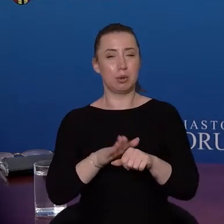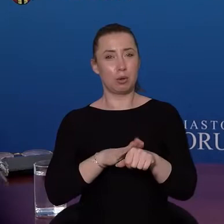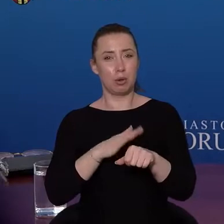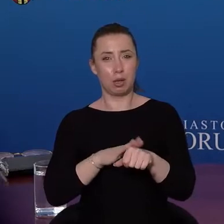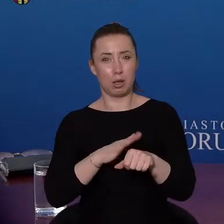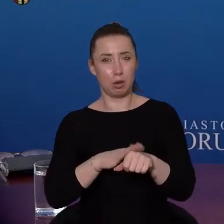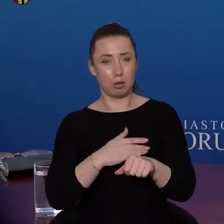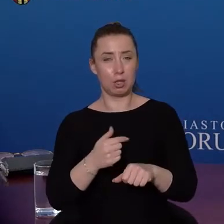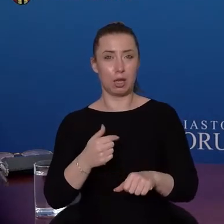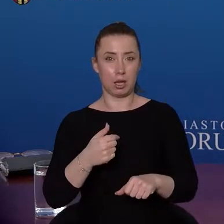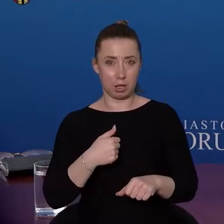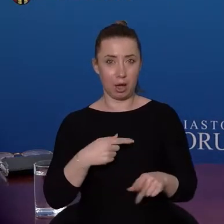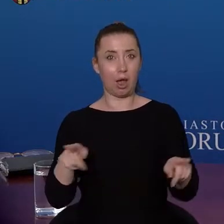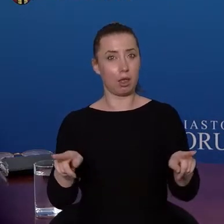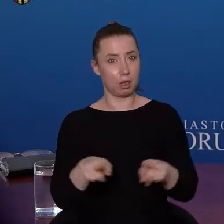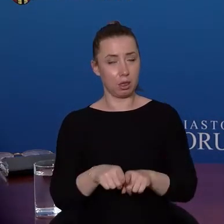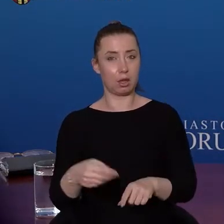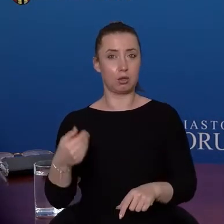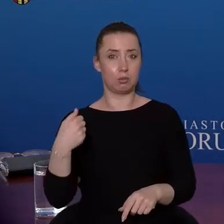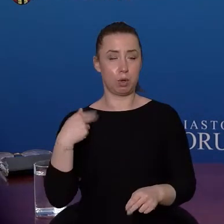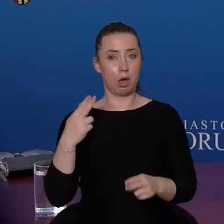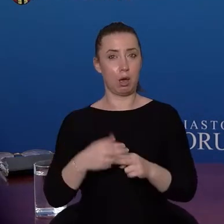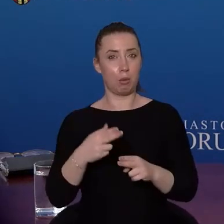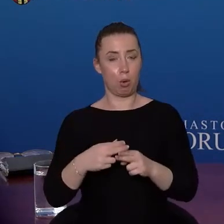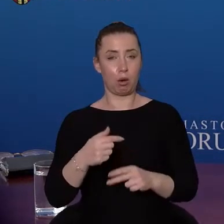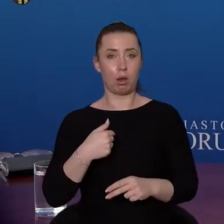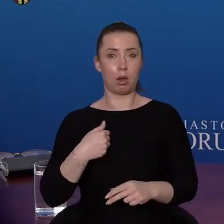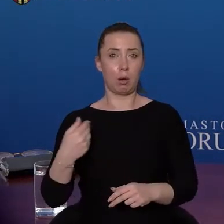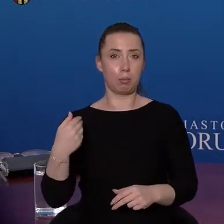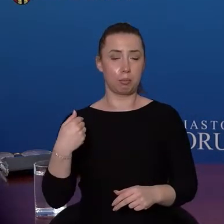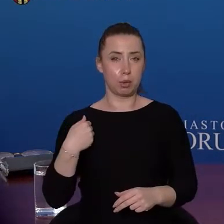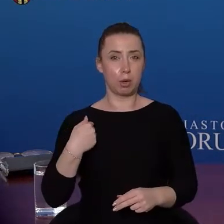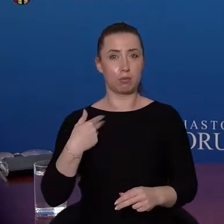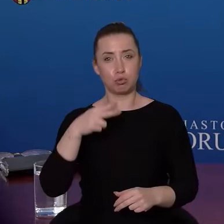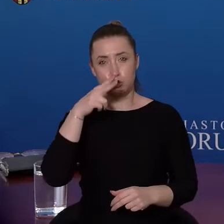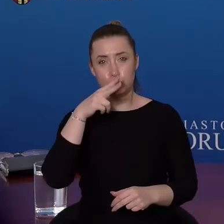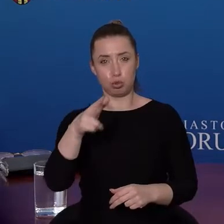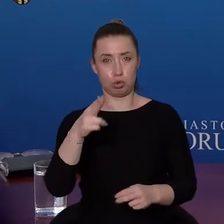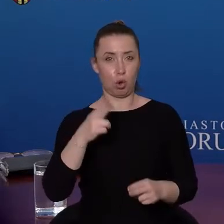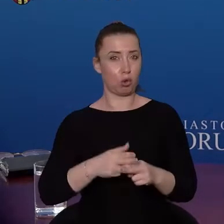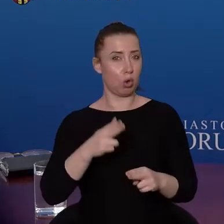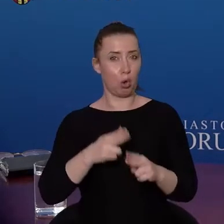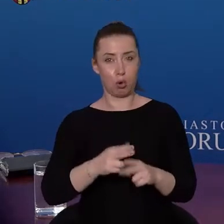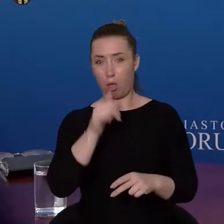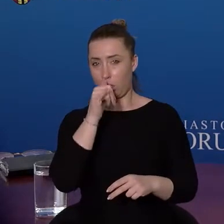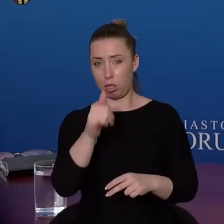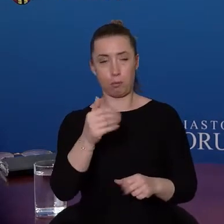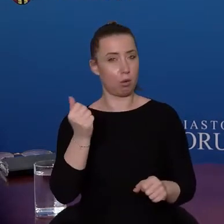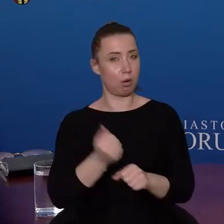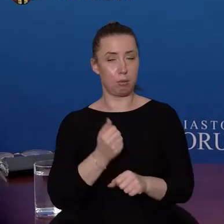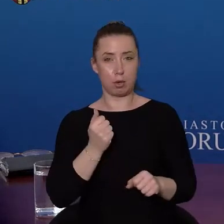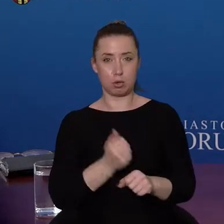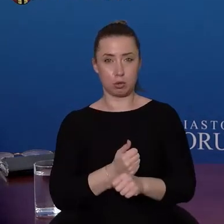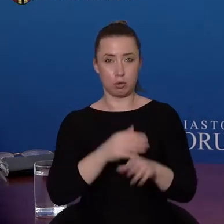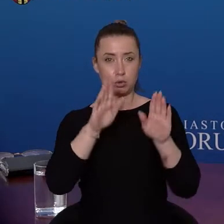również i mnie to dotknęło. Prawie trzy tygodnie byłem wyłączony z aktywności bezpośredniej zawodowej.